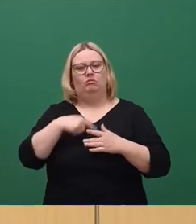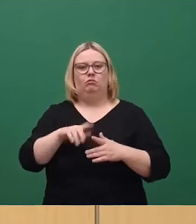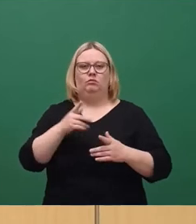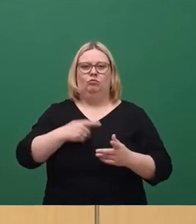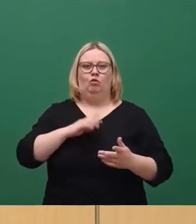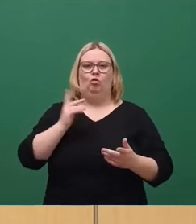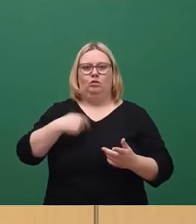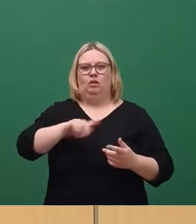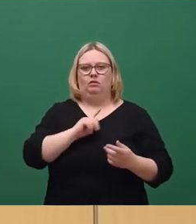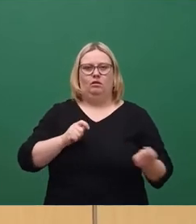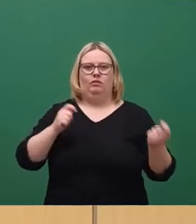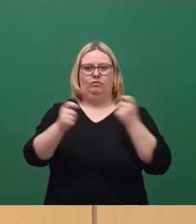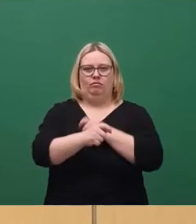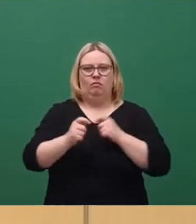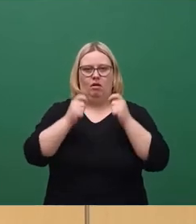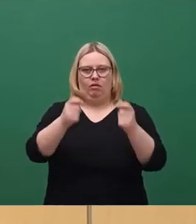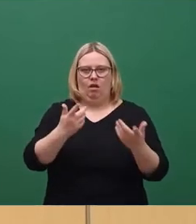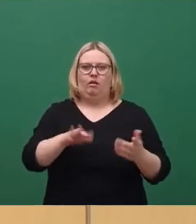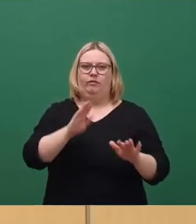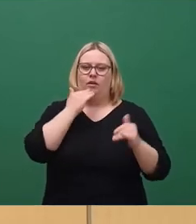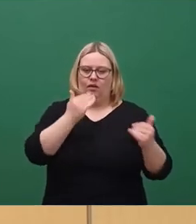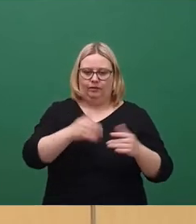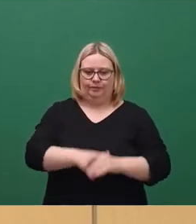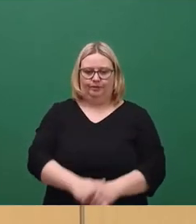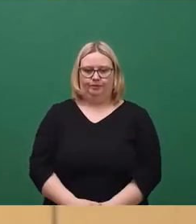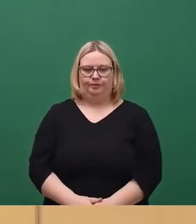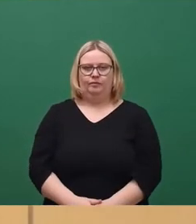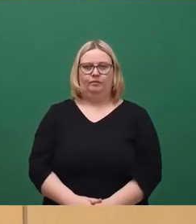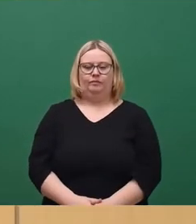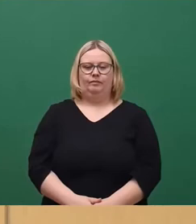federführenden Ausschussvotum des Finanzausschusses. Vielen Dank.